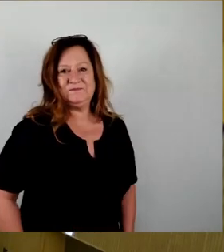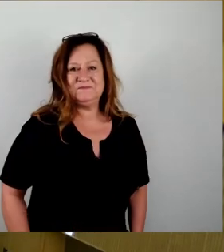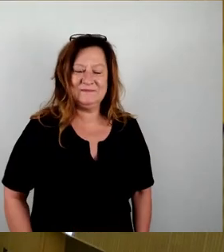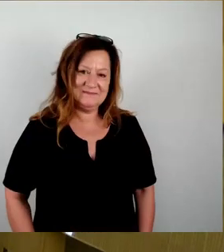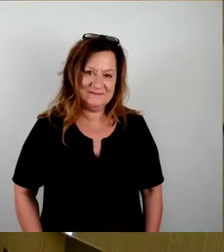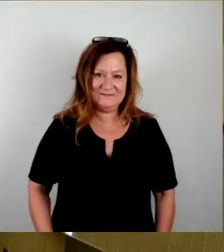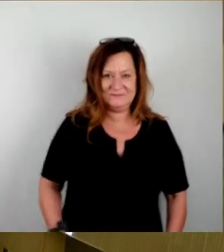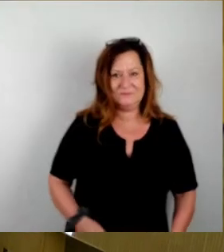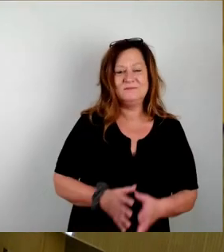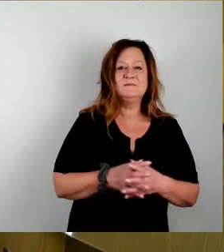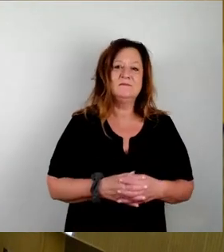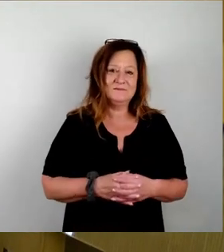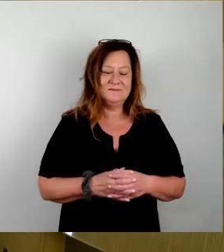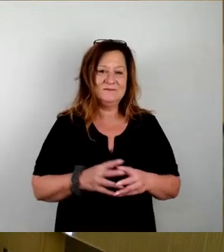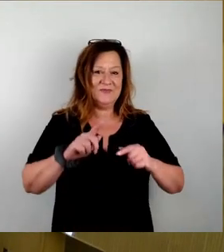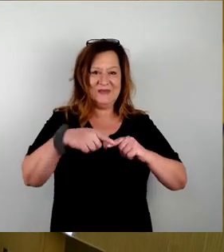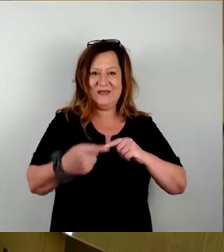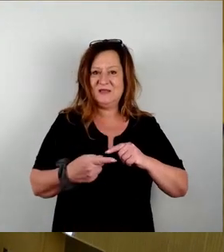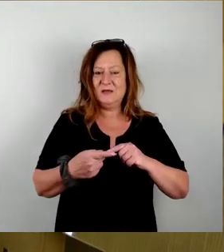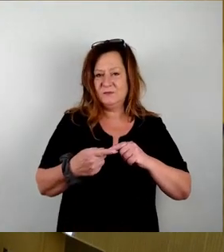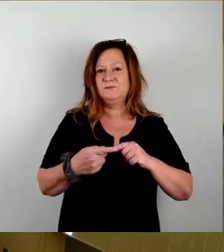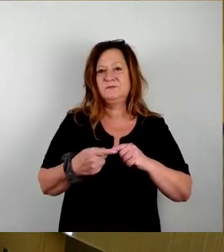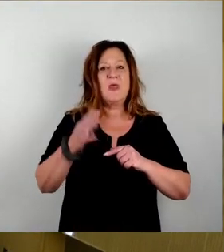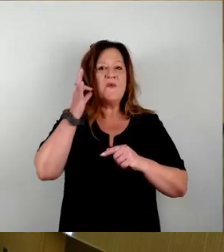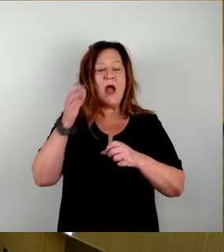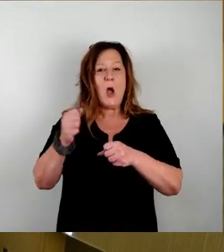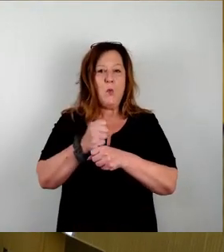Als Nächstes darf ich Bündnis 90 die Grünen. Frau Mühle nach vorne bitten.